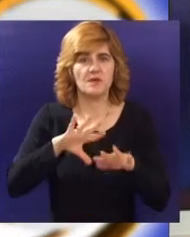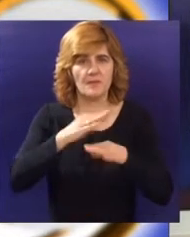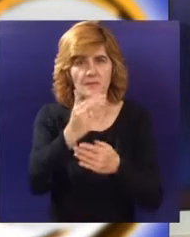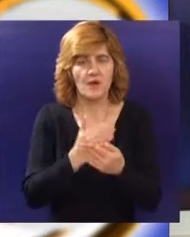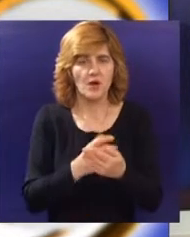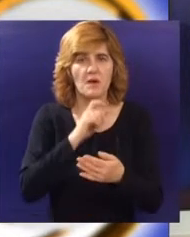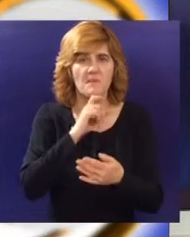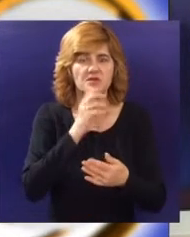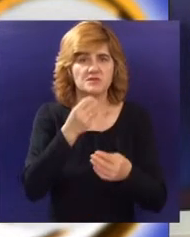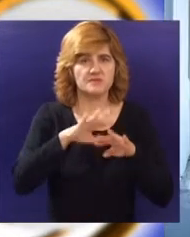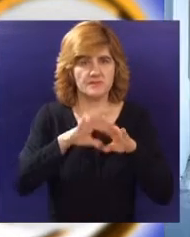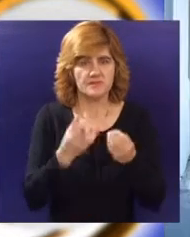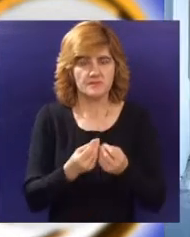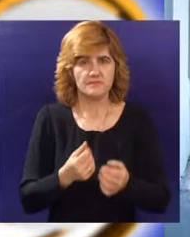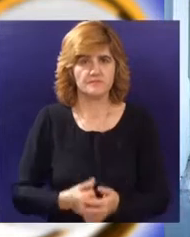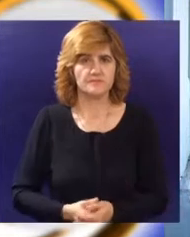Mađarska Srbija.